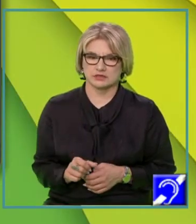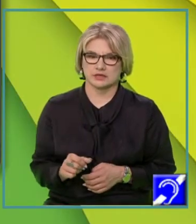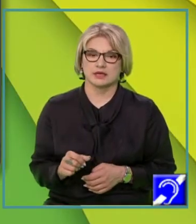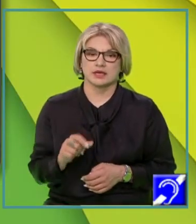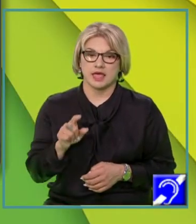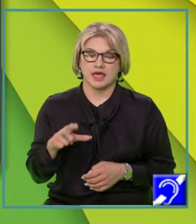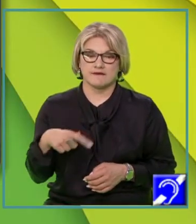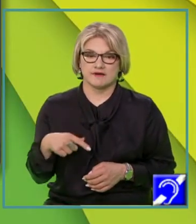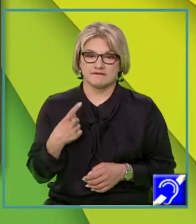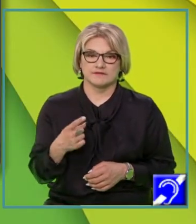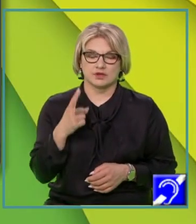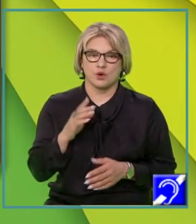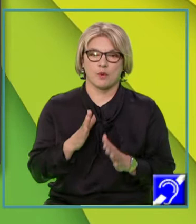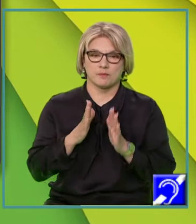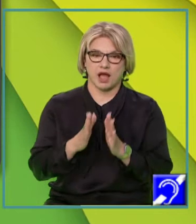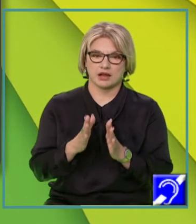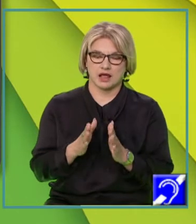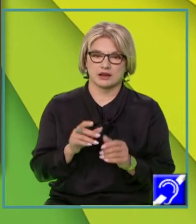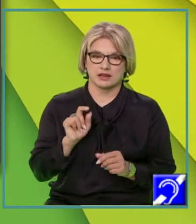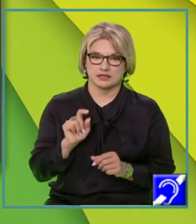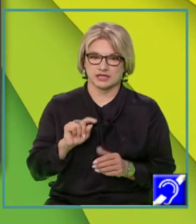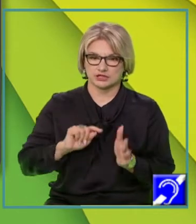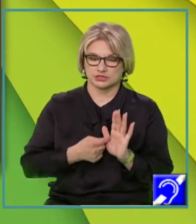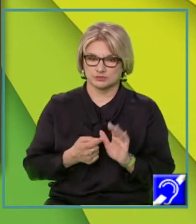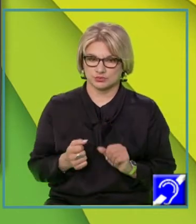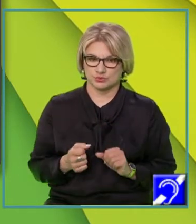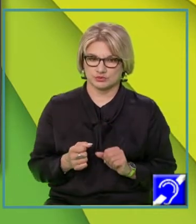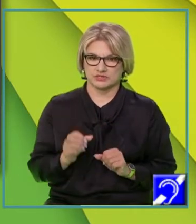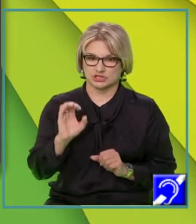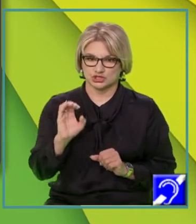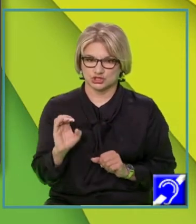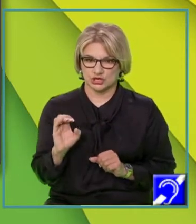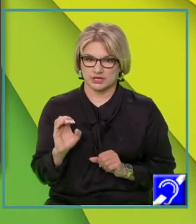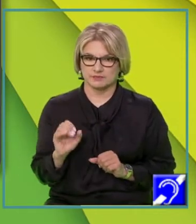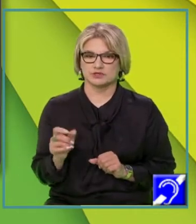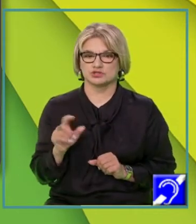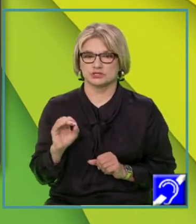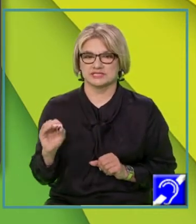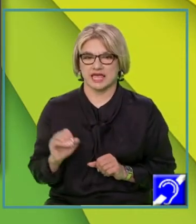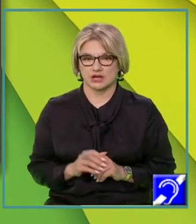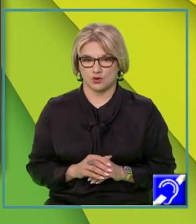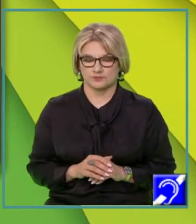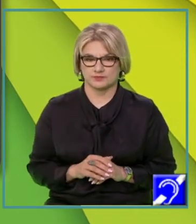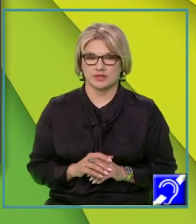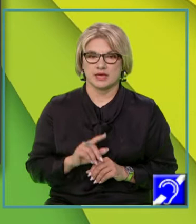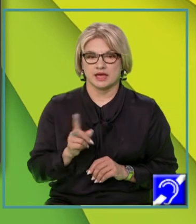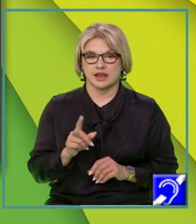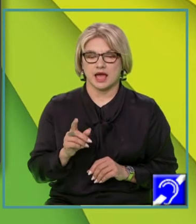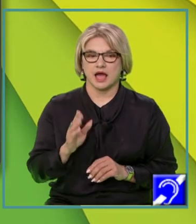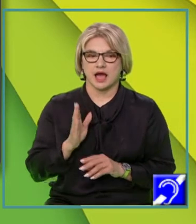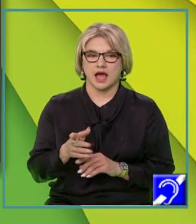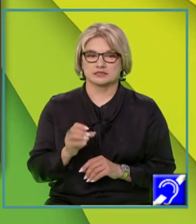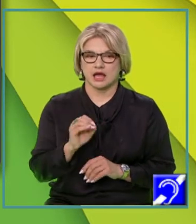că ea va fi o paralelă, prin acest punct de coordonate c mic și 0, la axa OX.